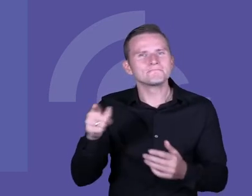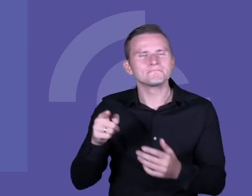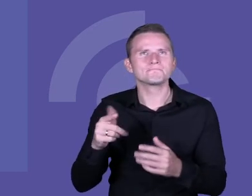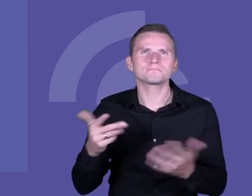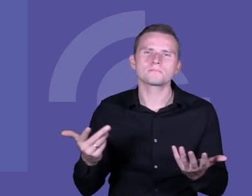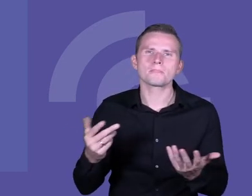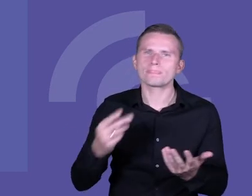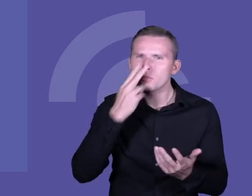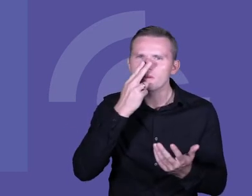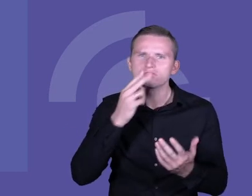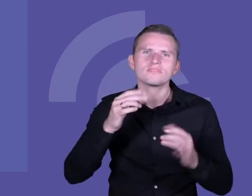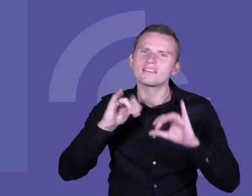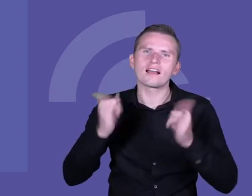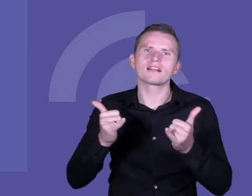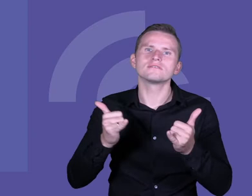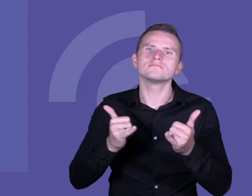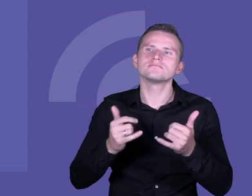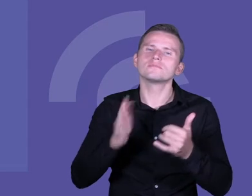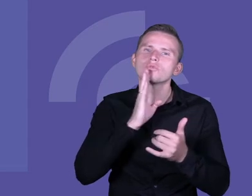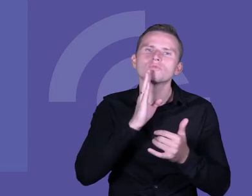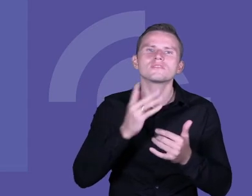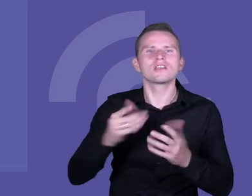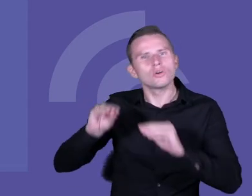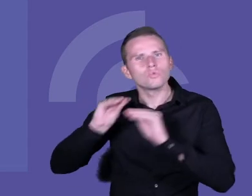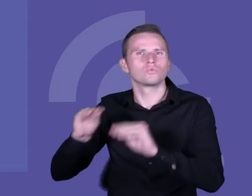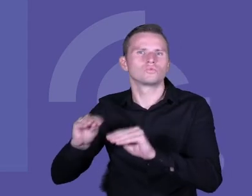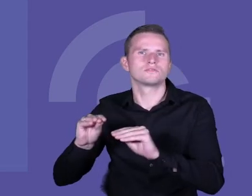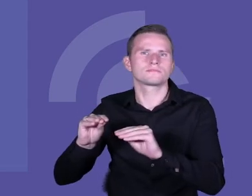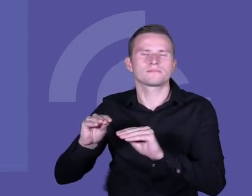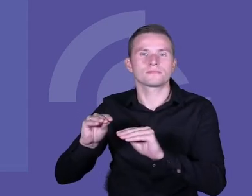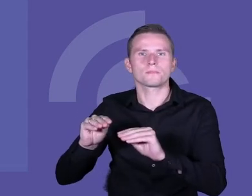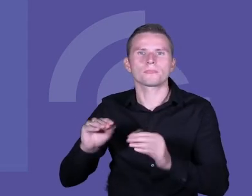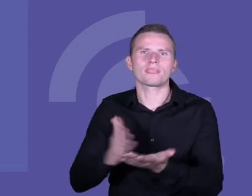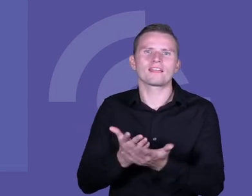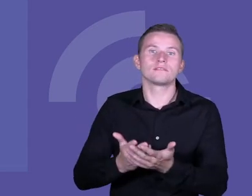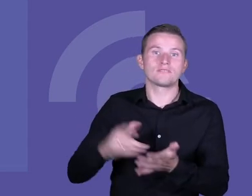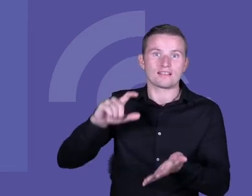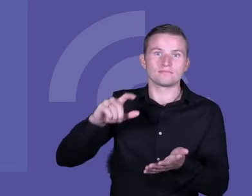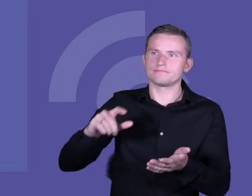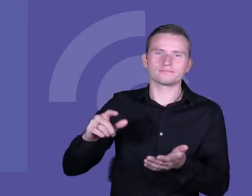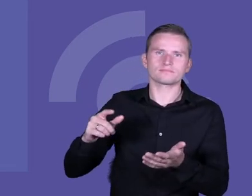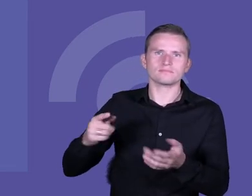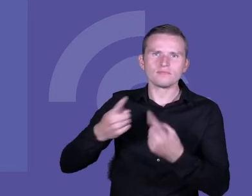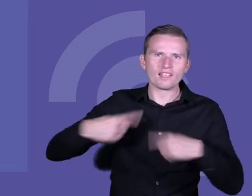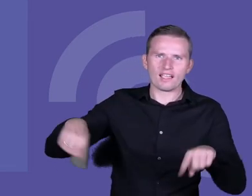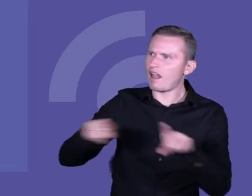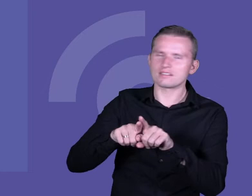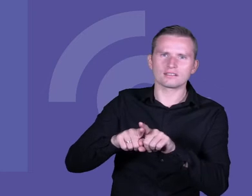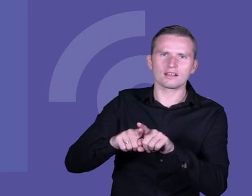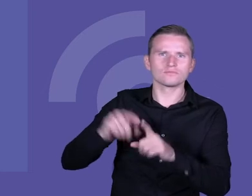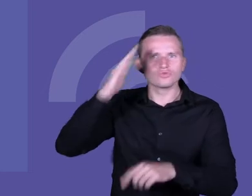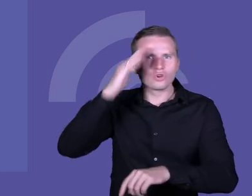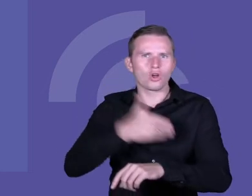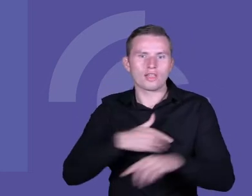dydaktyki. Klasa szkolna, ławeczki, które aż się proszą, prawda, żeby je